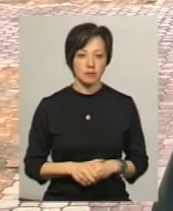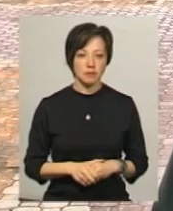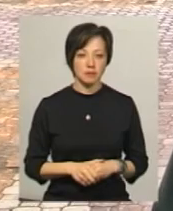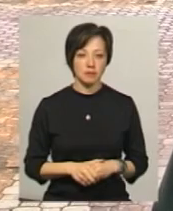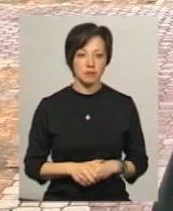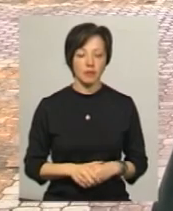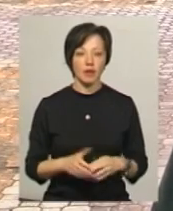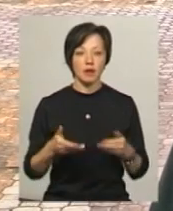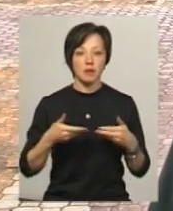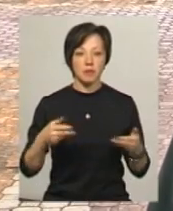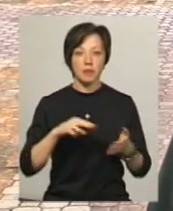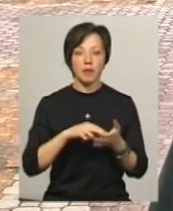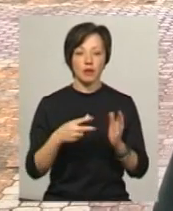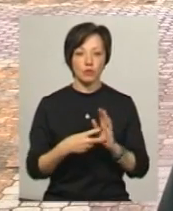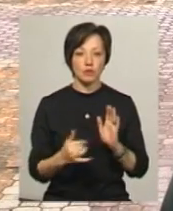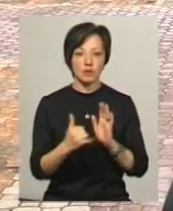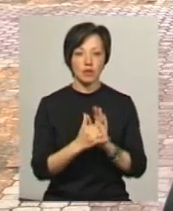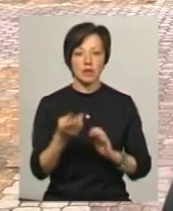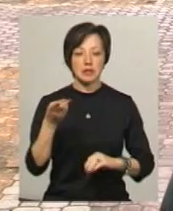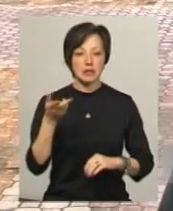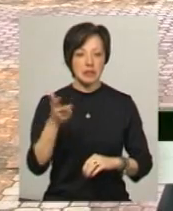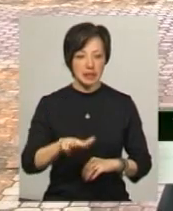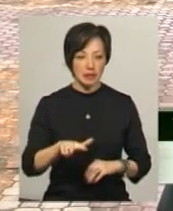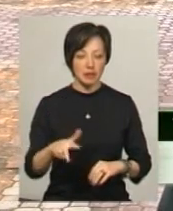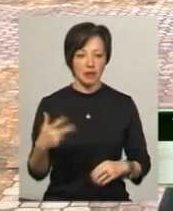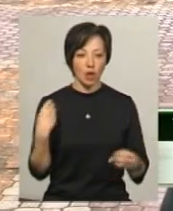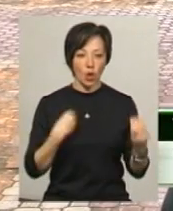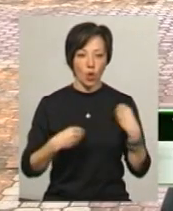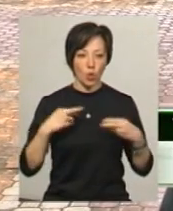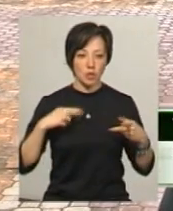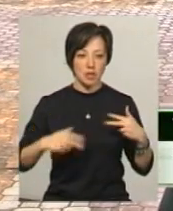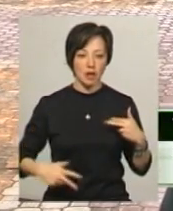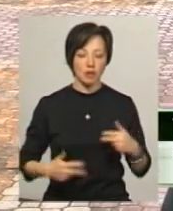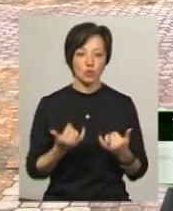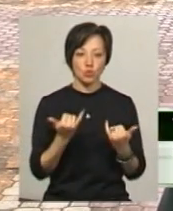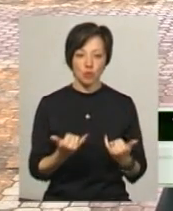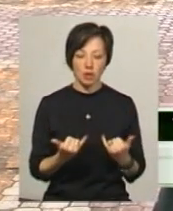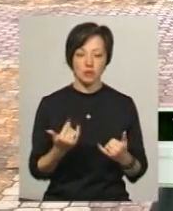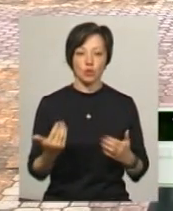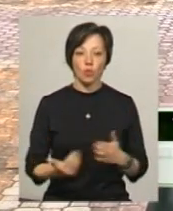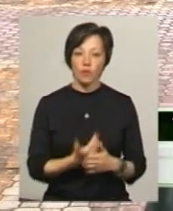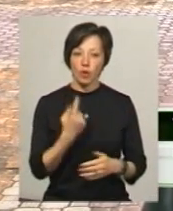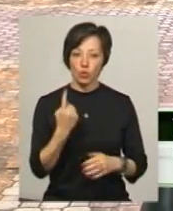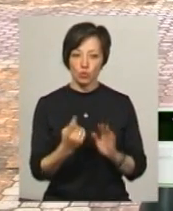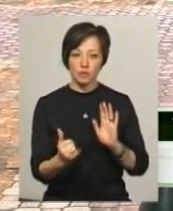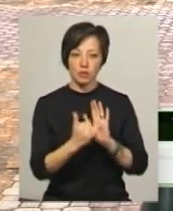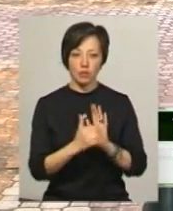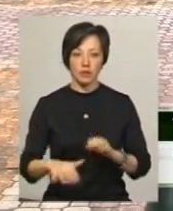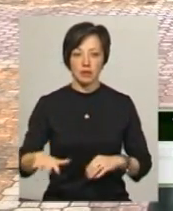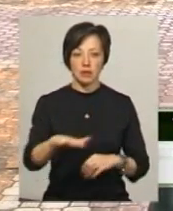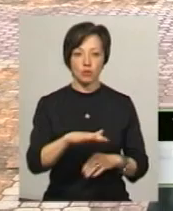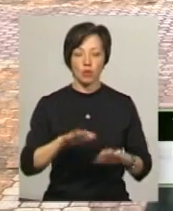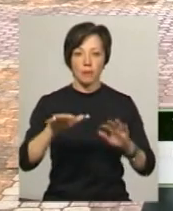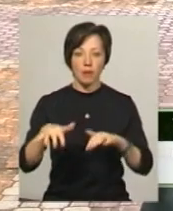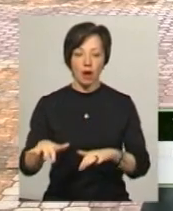Ми плануємо встановити три роздягальні, сучасні, нові, одну з них ми вже встановили на території